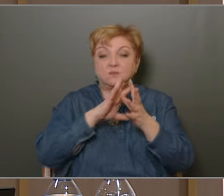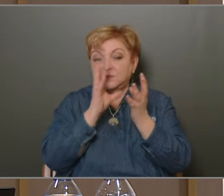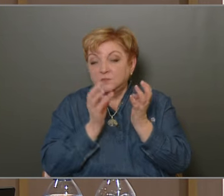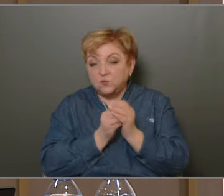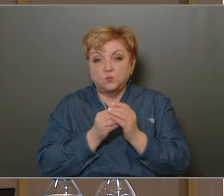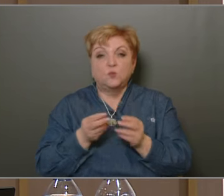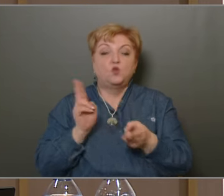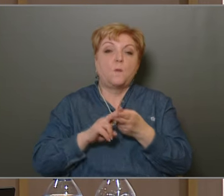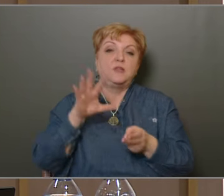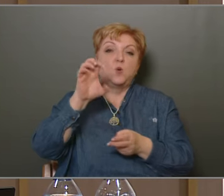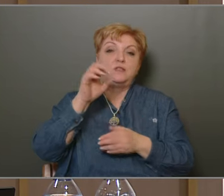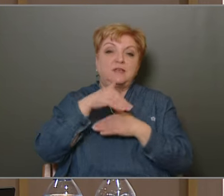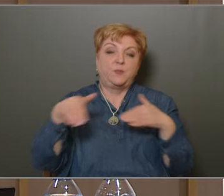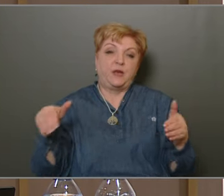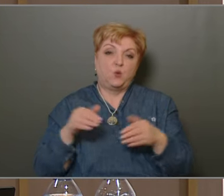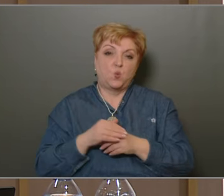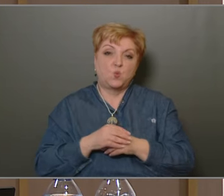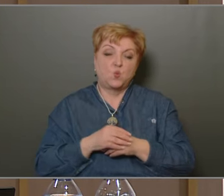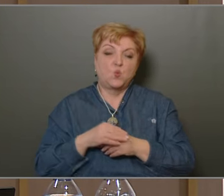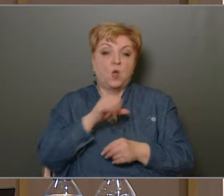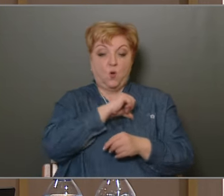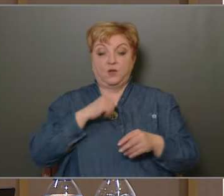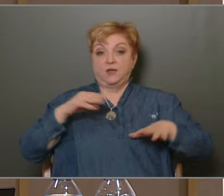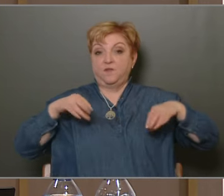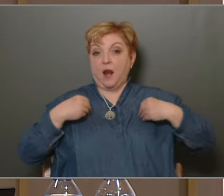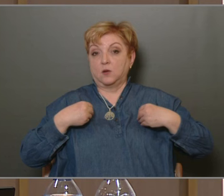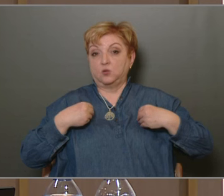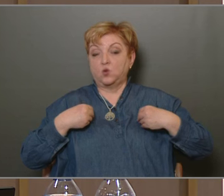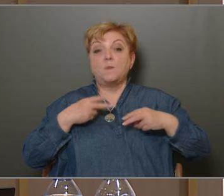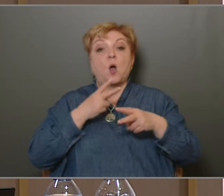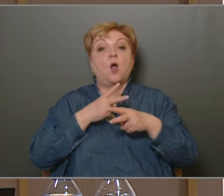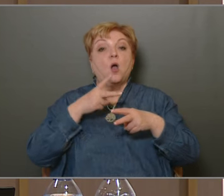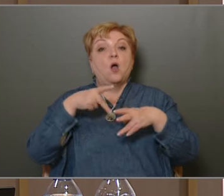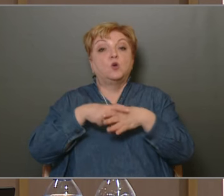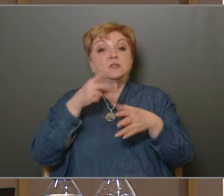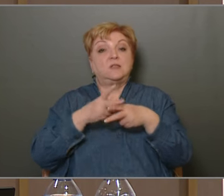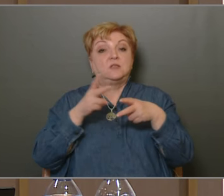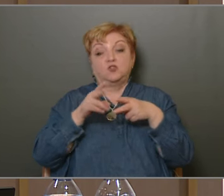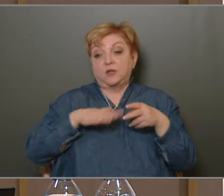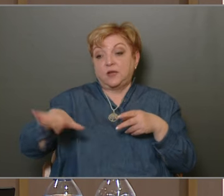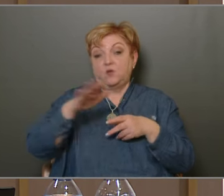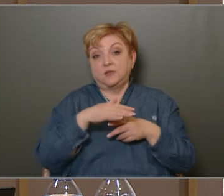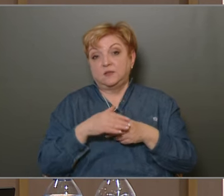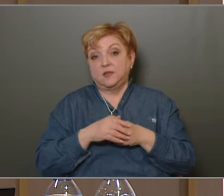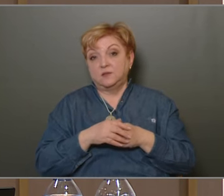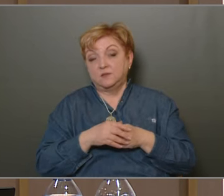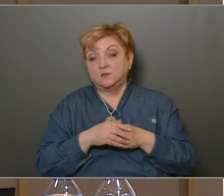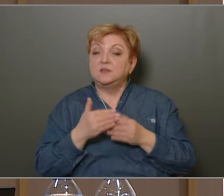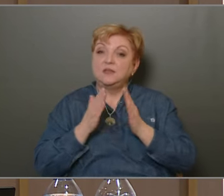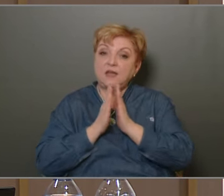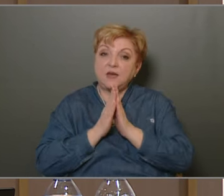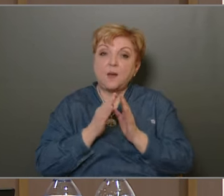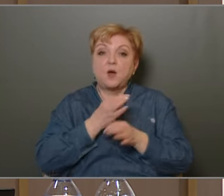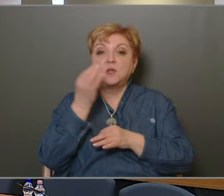összeadva, tehát ez egy nagyon nagy tétel, amit mi önként vállalt feladatként a köztisztaság területén végzünk, úgyhogy kérem a napi rend